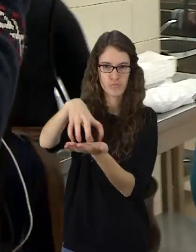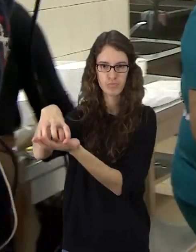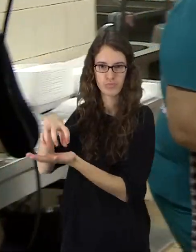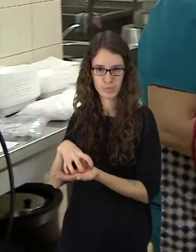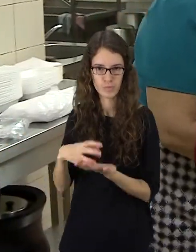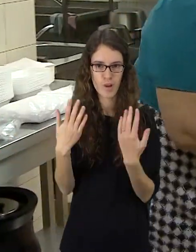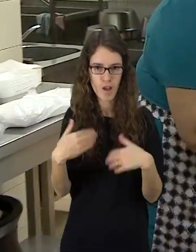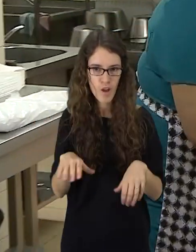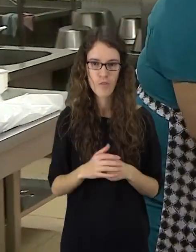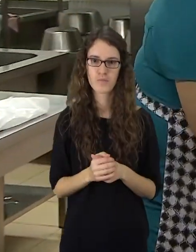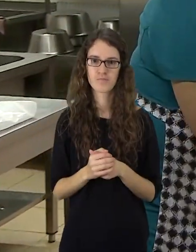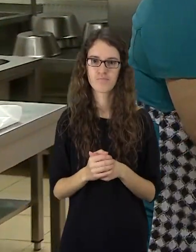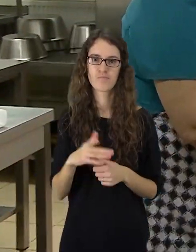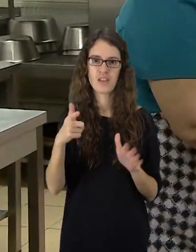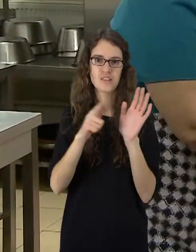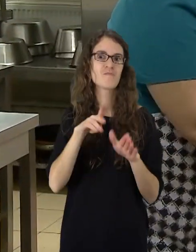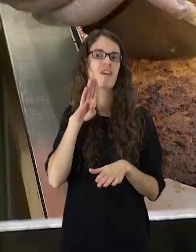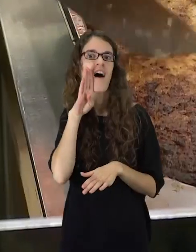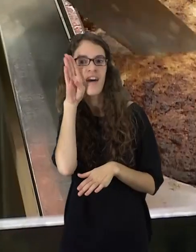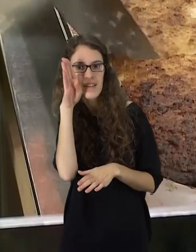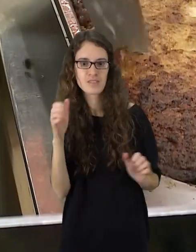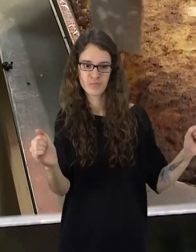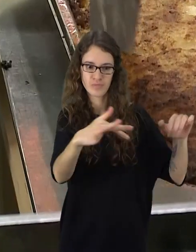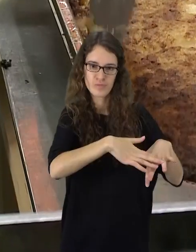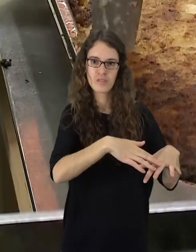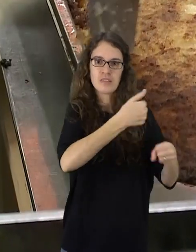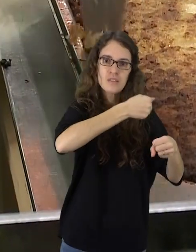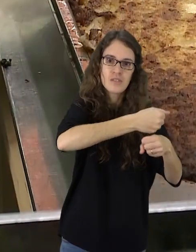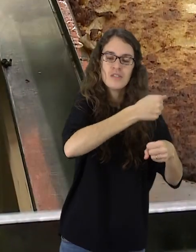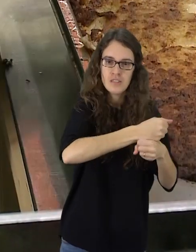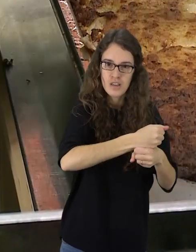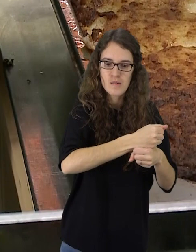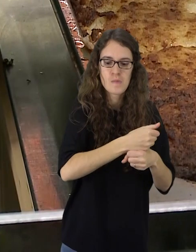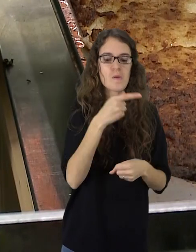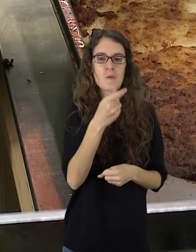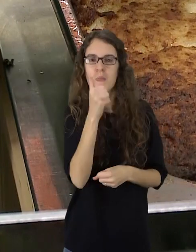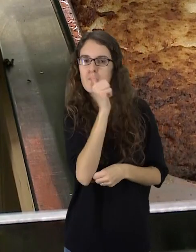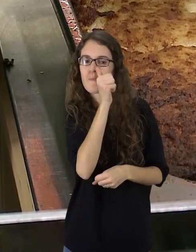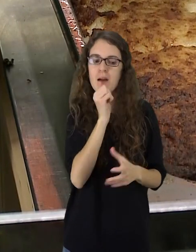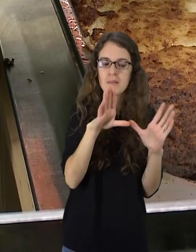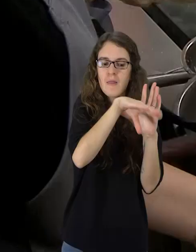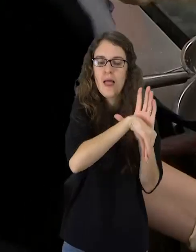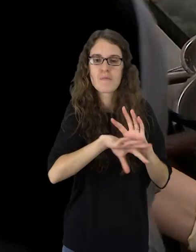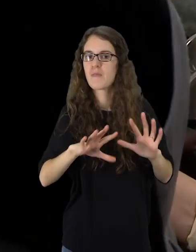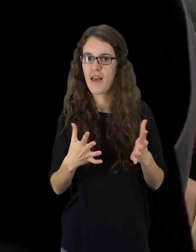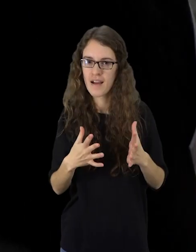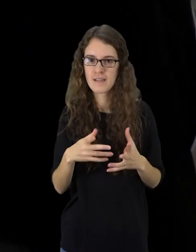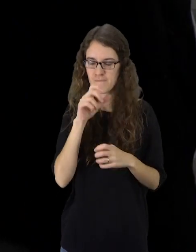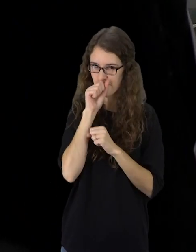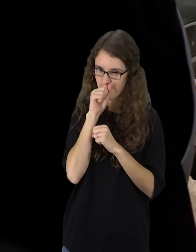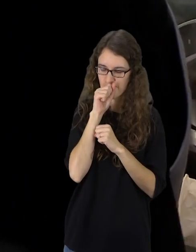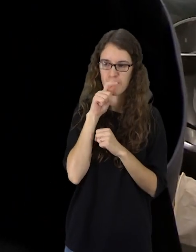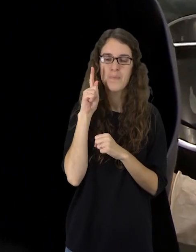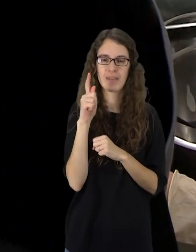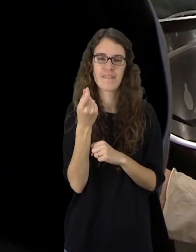komanda čia plūšo jau nuo septintos valandos ryto. Ir nors vyrei nenori išduoti, kuo dar paskanino patekalą šie pusė lūpų